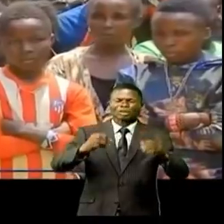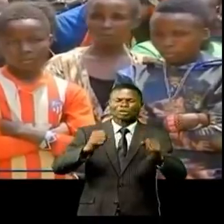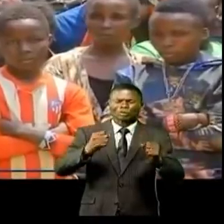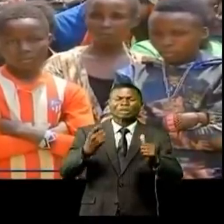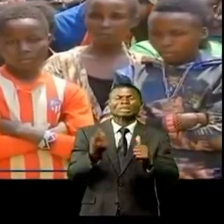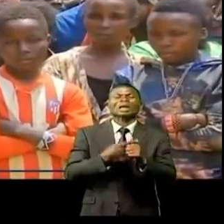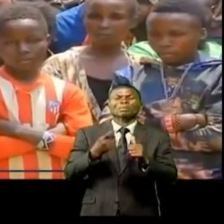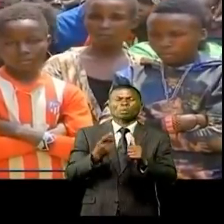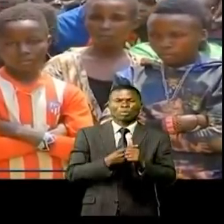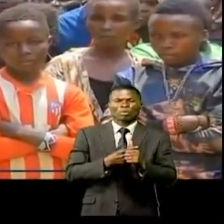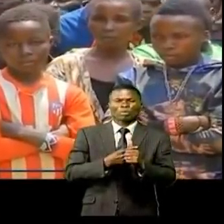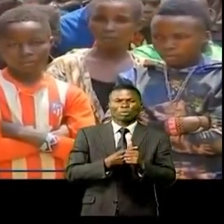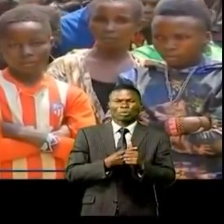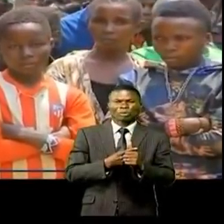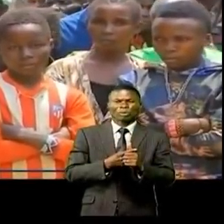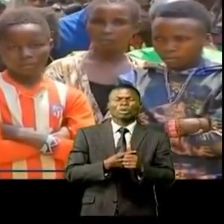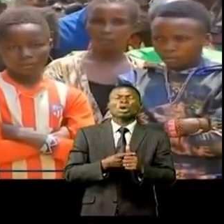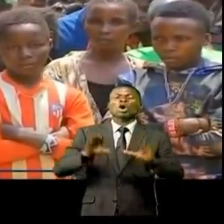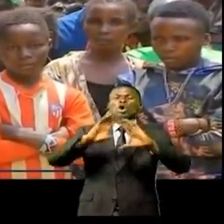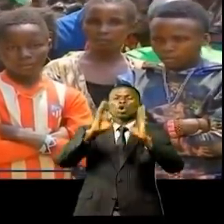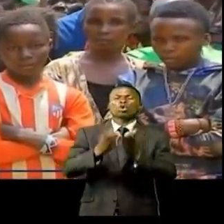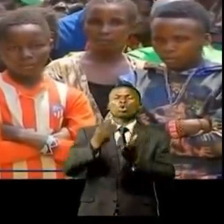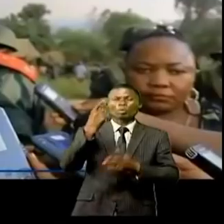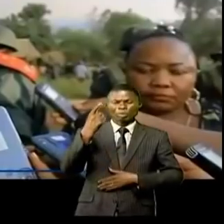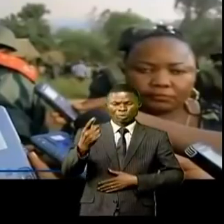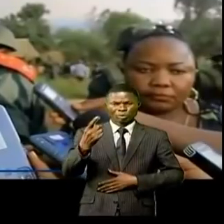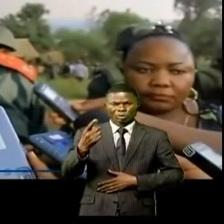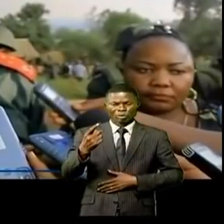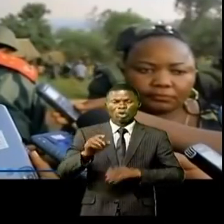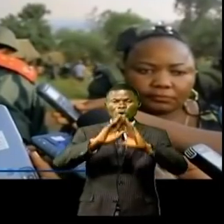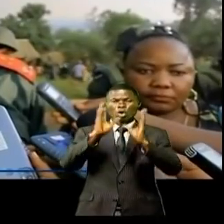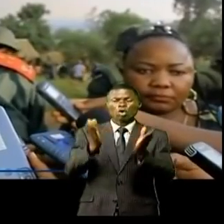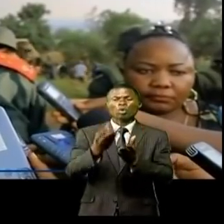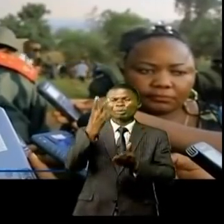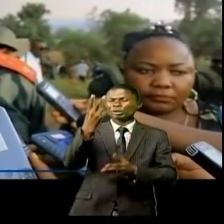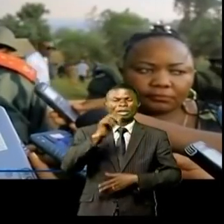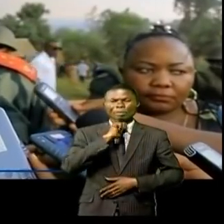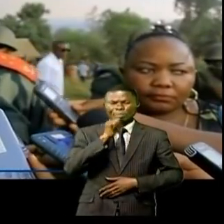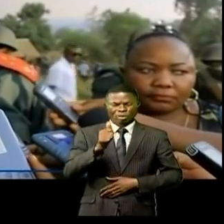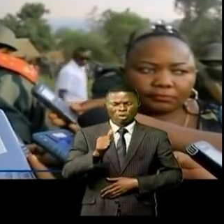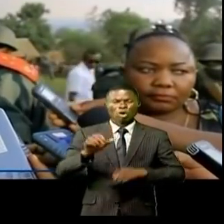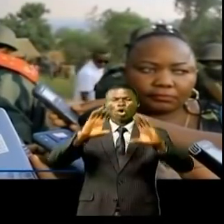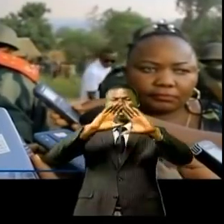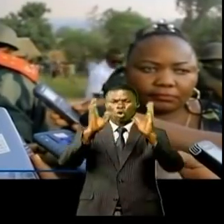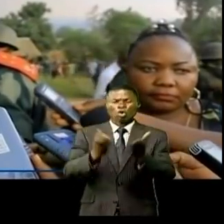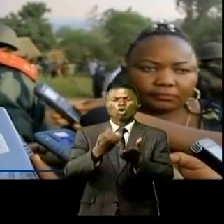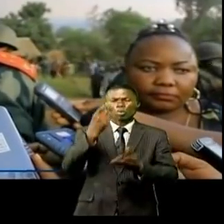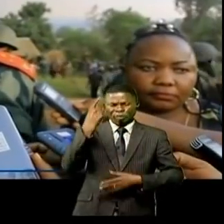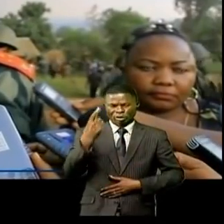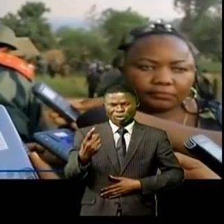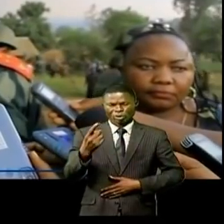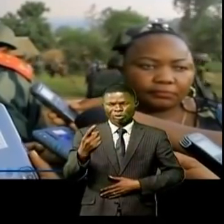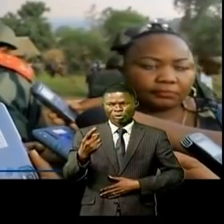'agit des mêmes communautés. Il ne pas dire deux communautés, non, il s'agit des mêmes communautés, la communauté